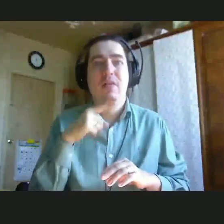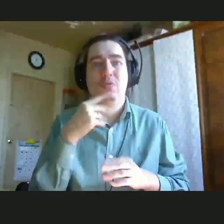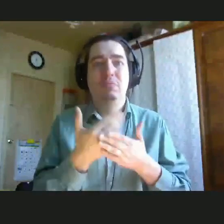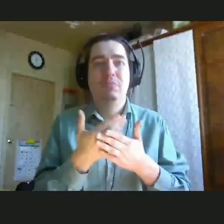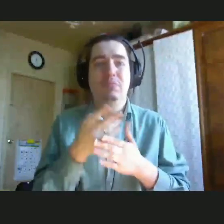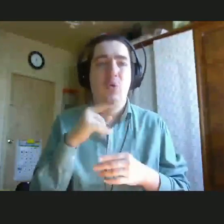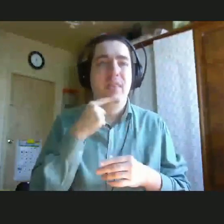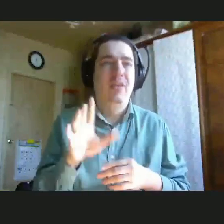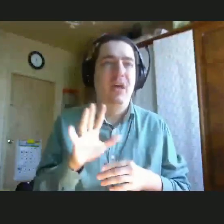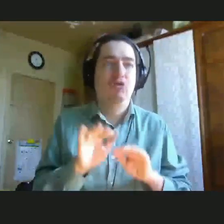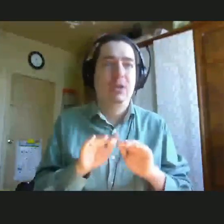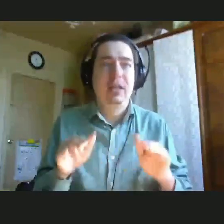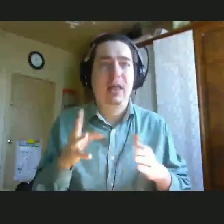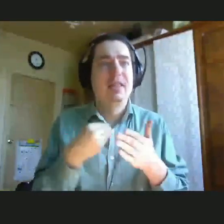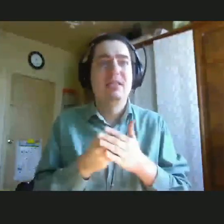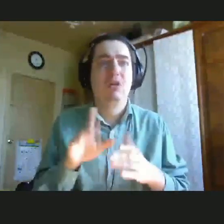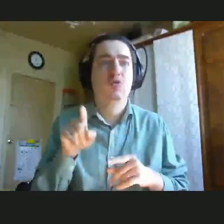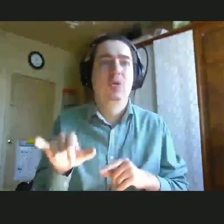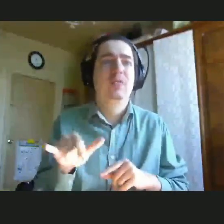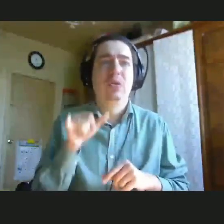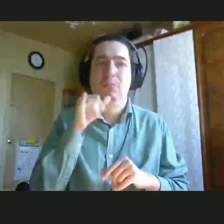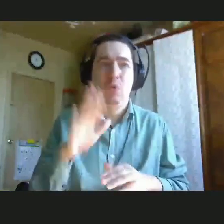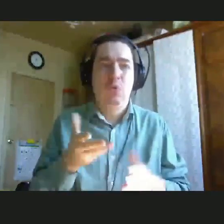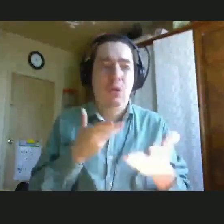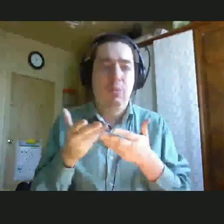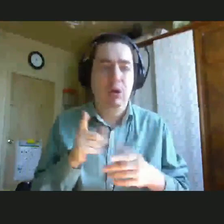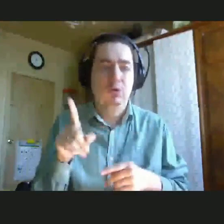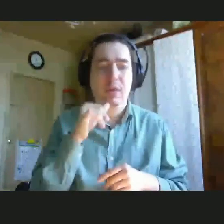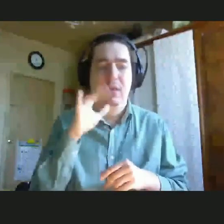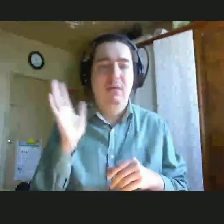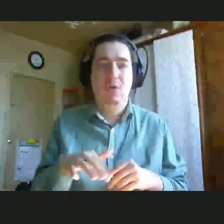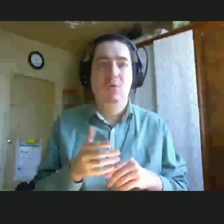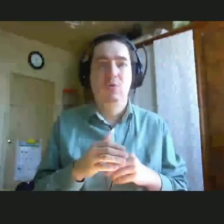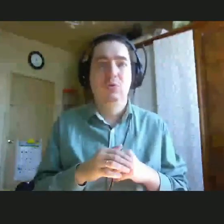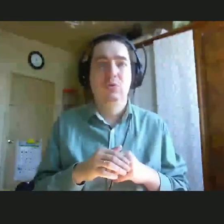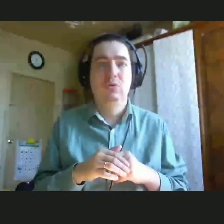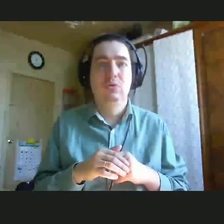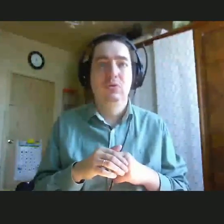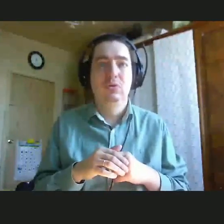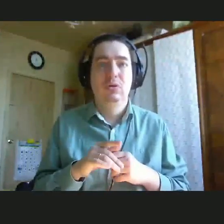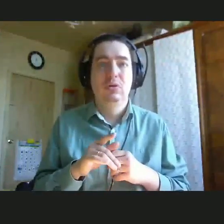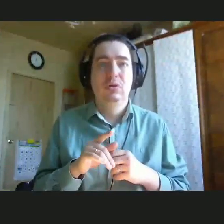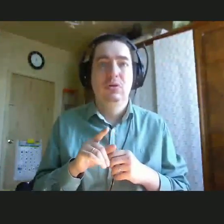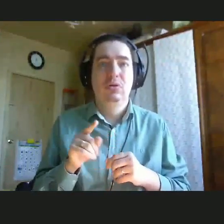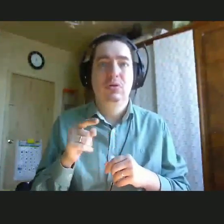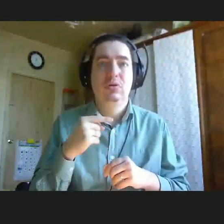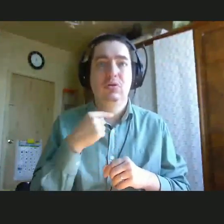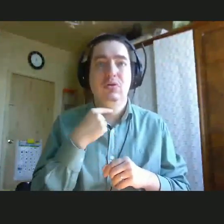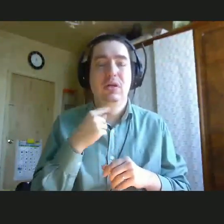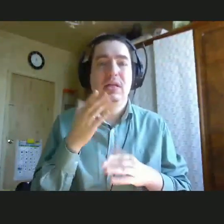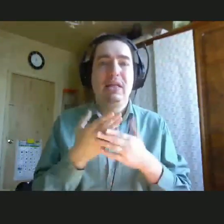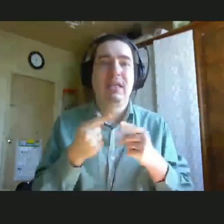неговорящих детей, это не значит, что они не могут общаться, это не значит, что они не могут социализироваться. Есть всевозможные гоутоки, Есть